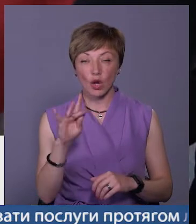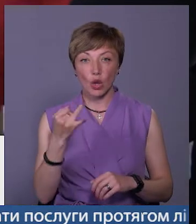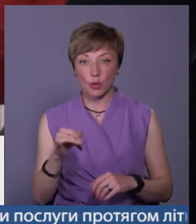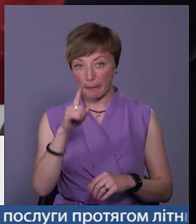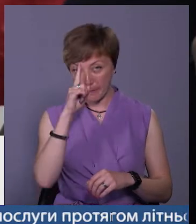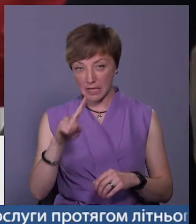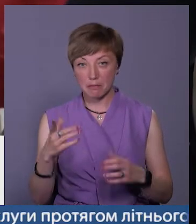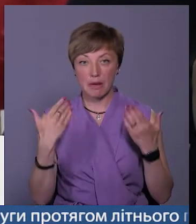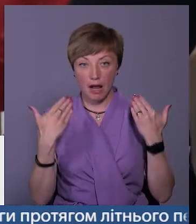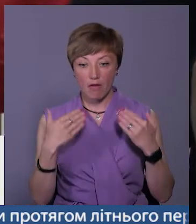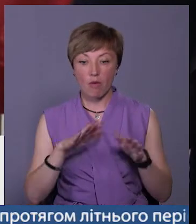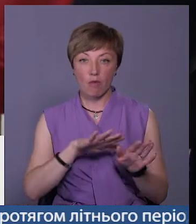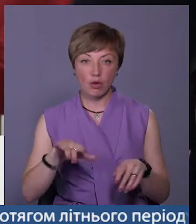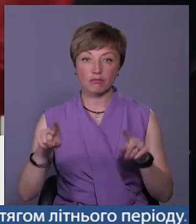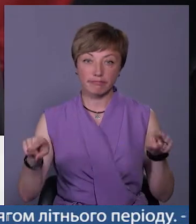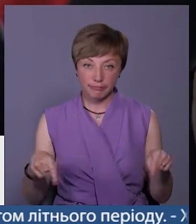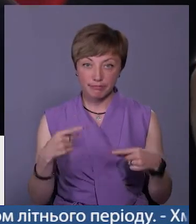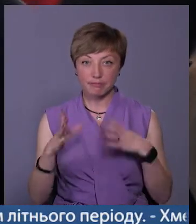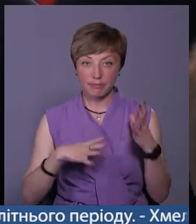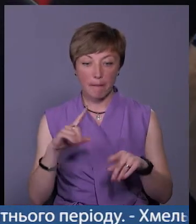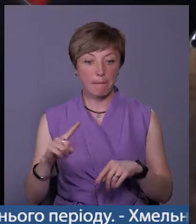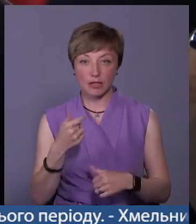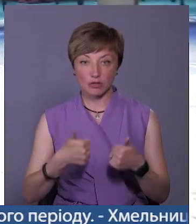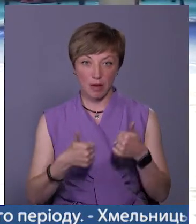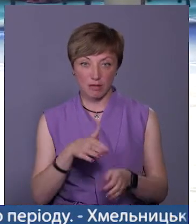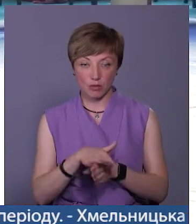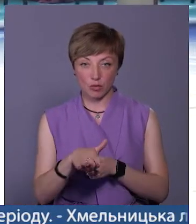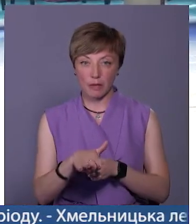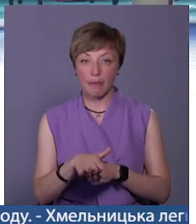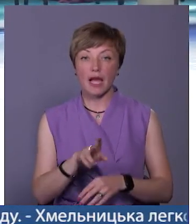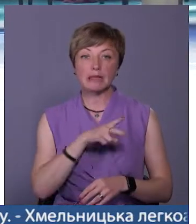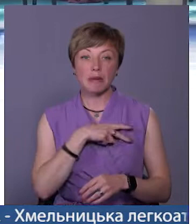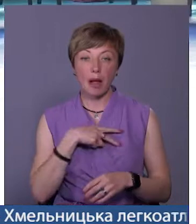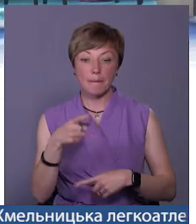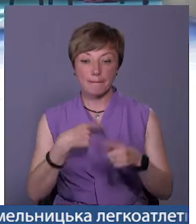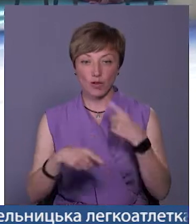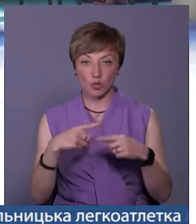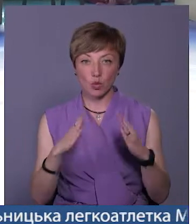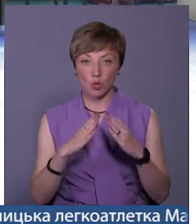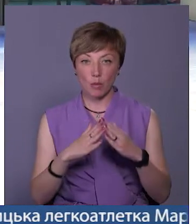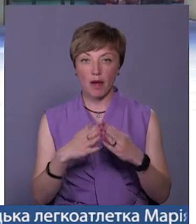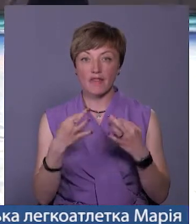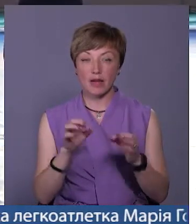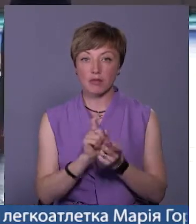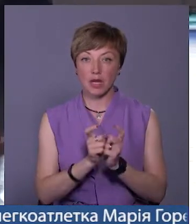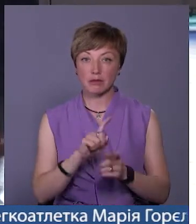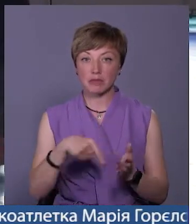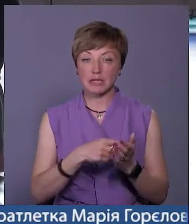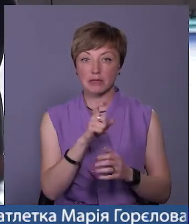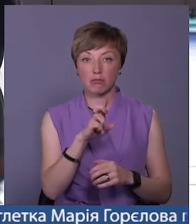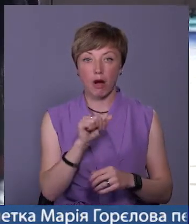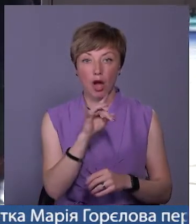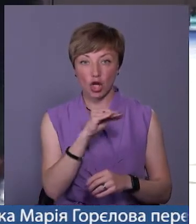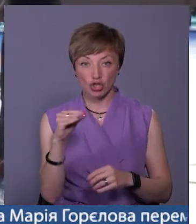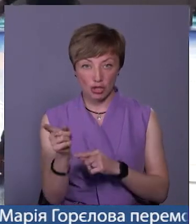перерви, потім пішло на відновлення і це перший старт, який відбувся. Із медалями повернулися додому й вільники з міста Збараж, що на